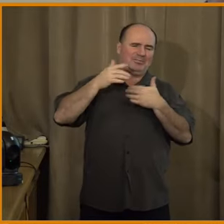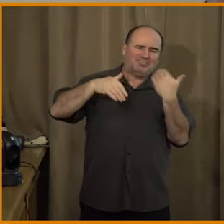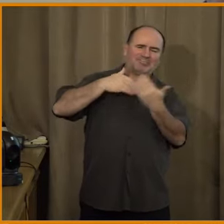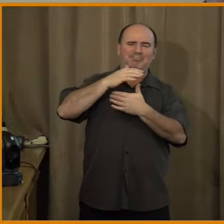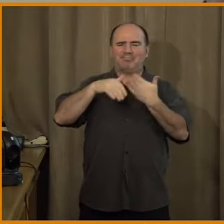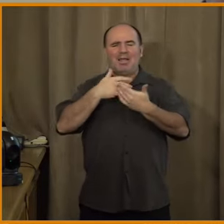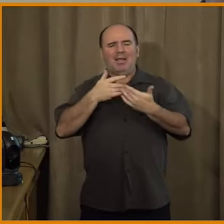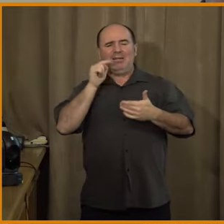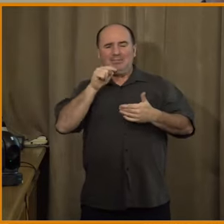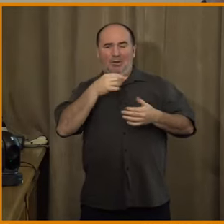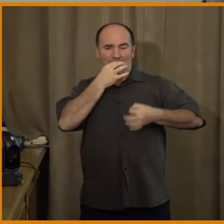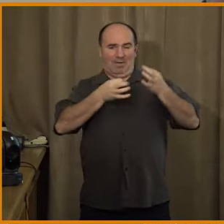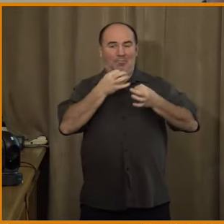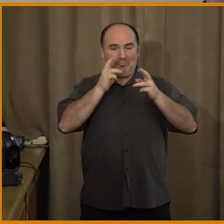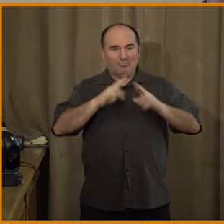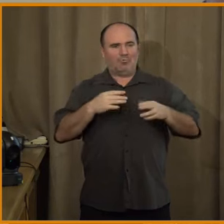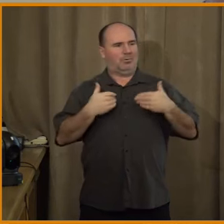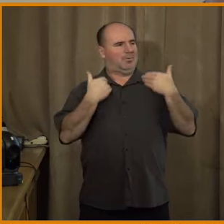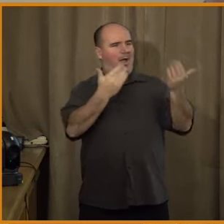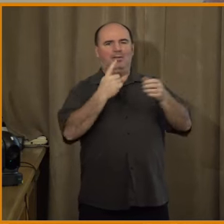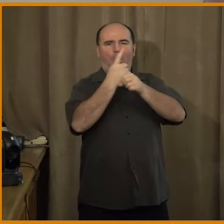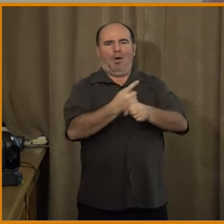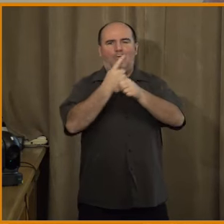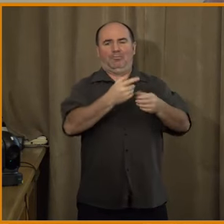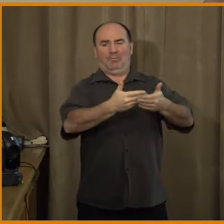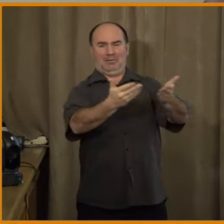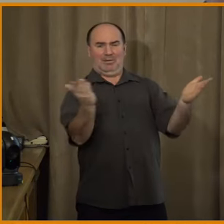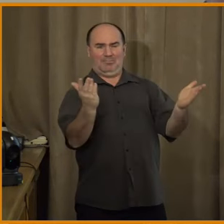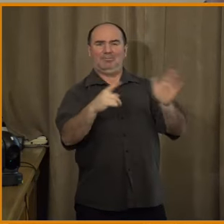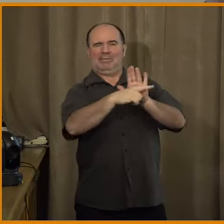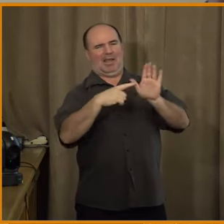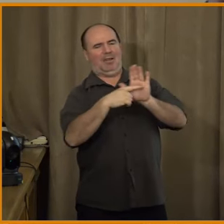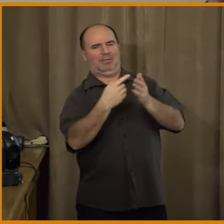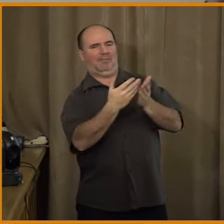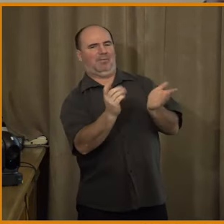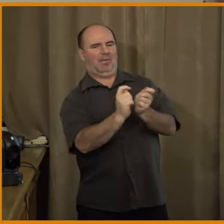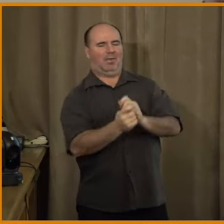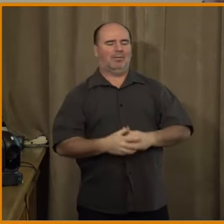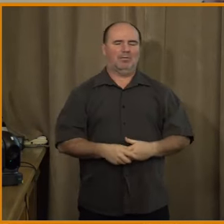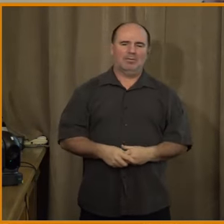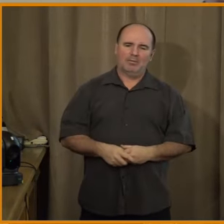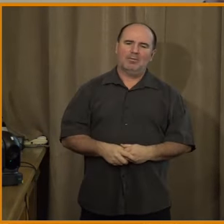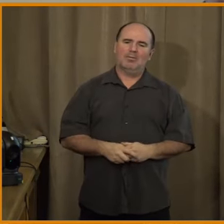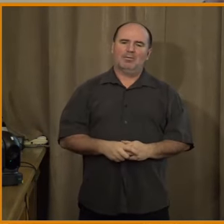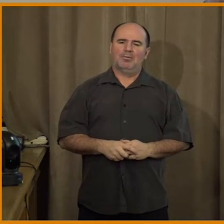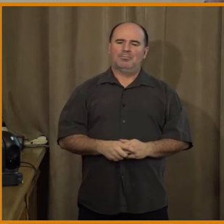efekt na demokracii. Já jsem přemýšlel, jak to nakrojit, v závislosti tady na té